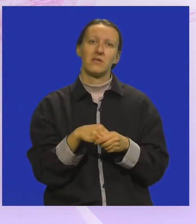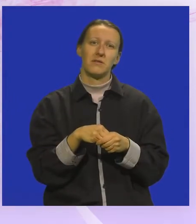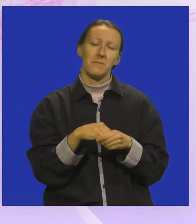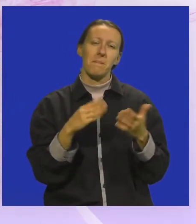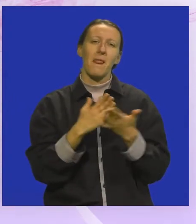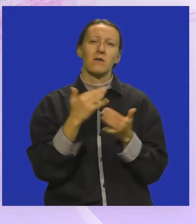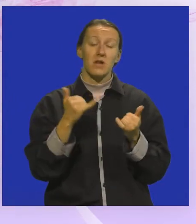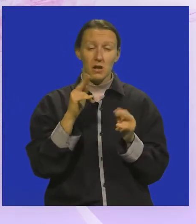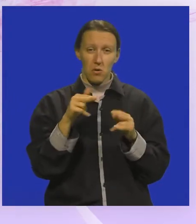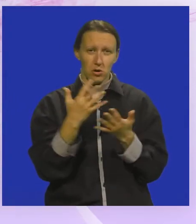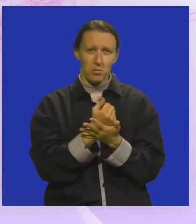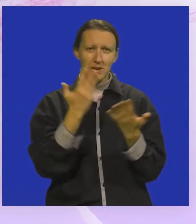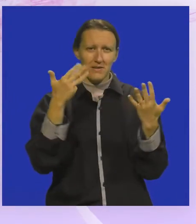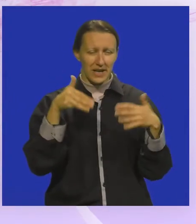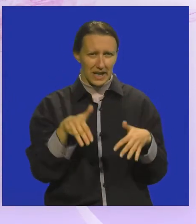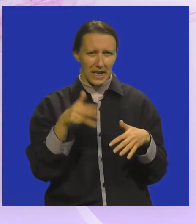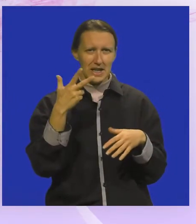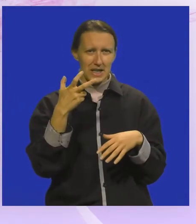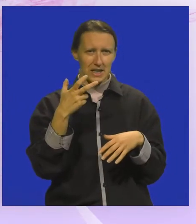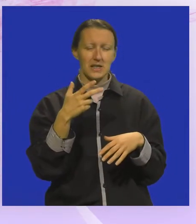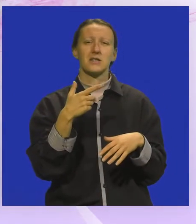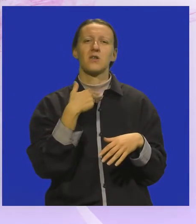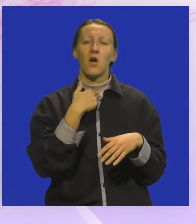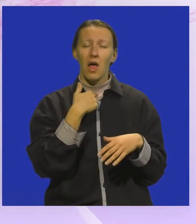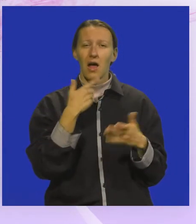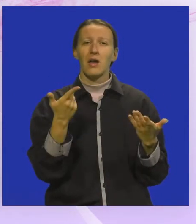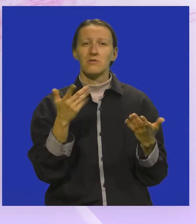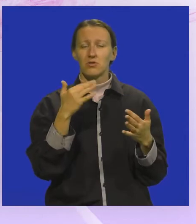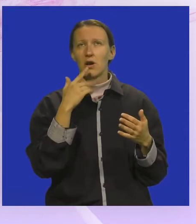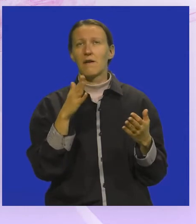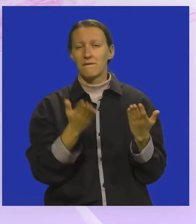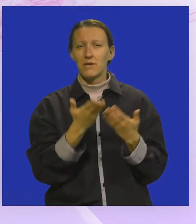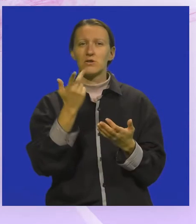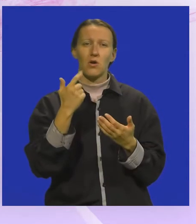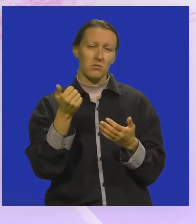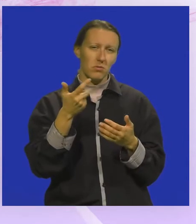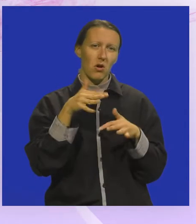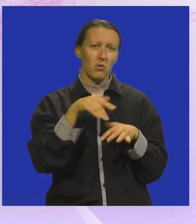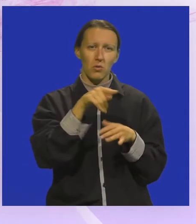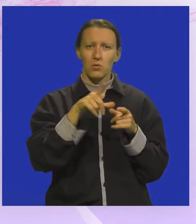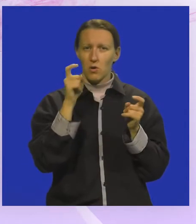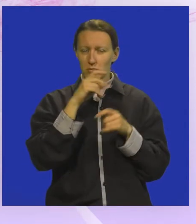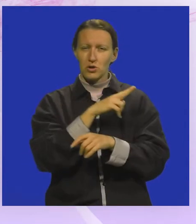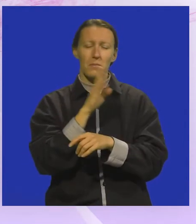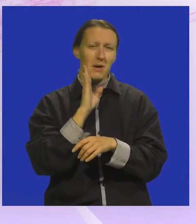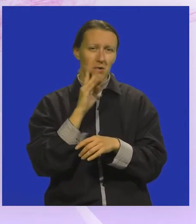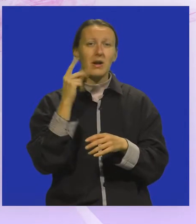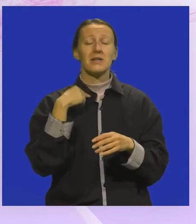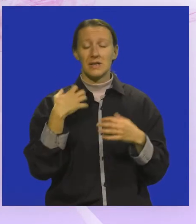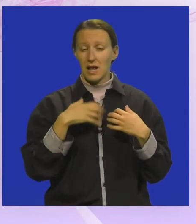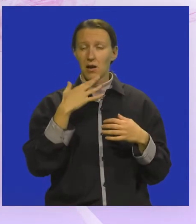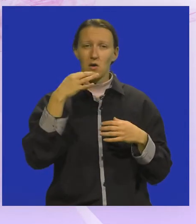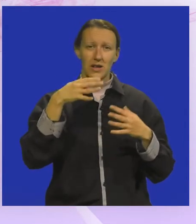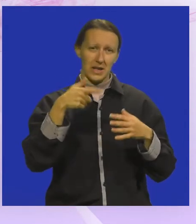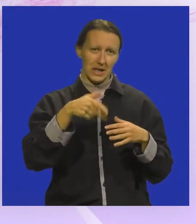Dakle, ako smo sada mogli dobiti 9300 glasova, što je definitivno više od broja mješta na općine Medulin, nadamo se da kao